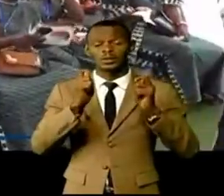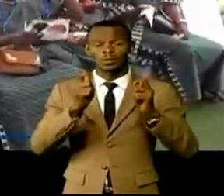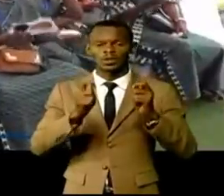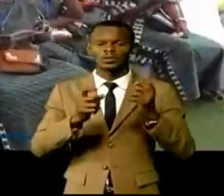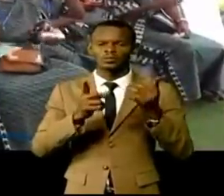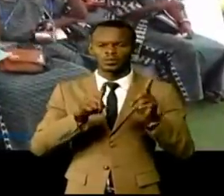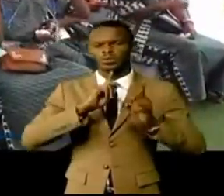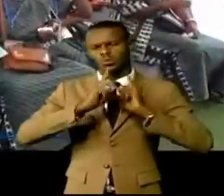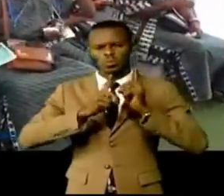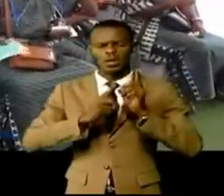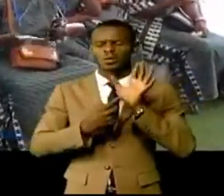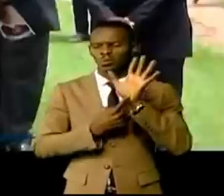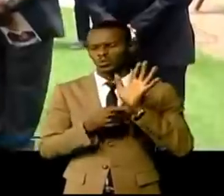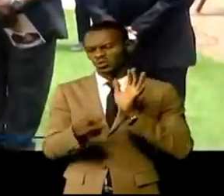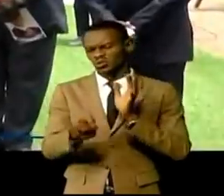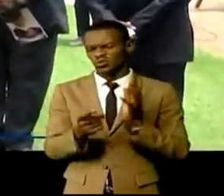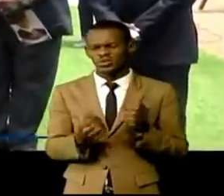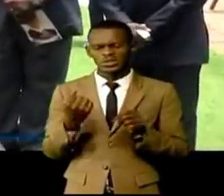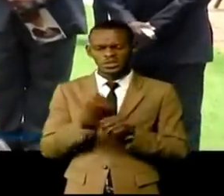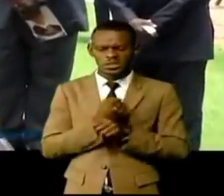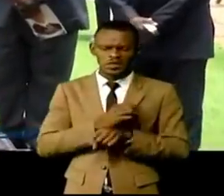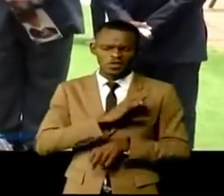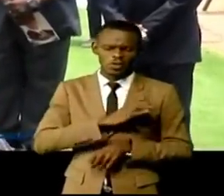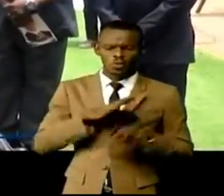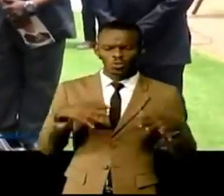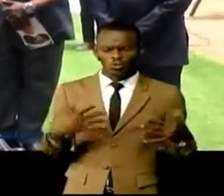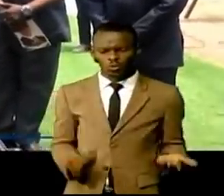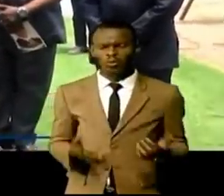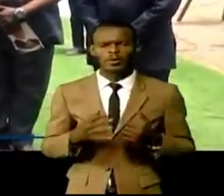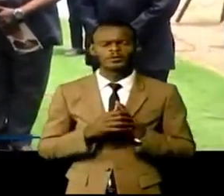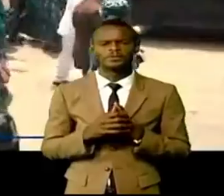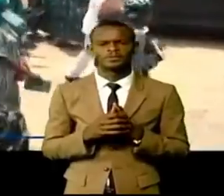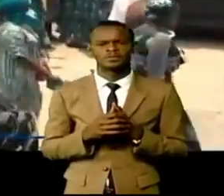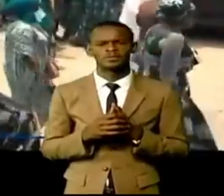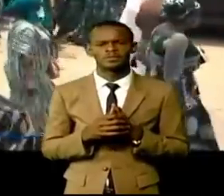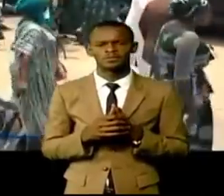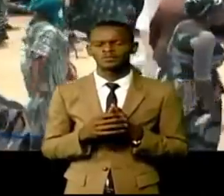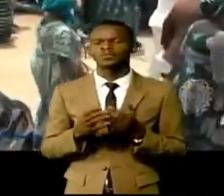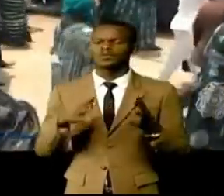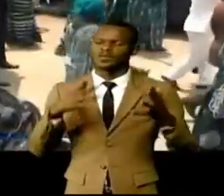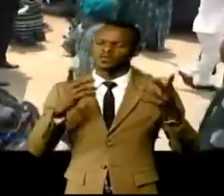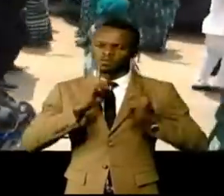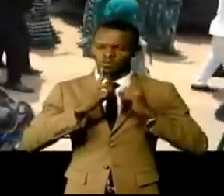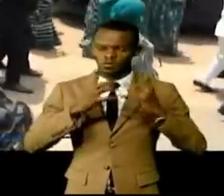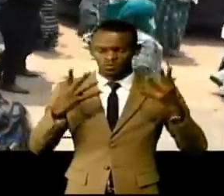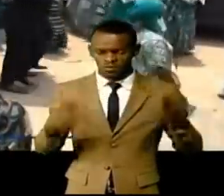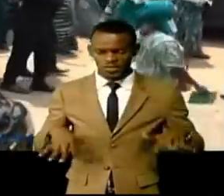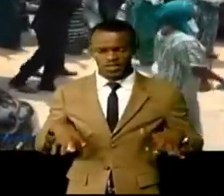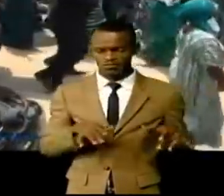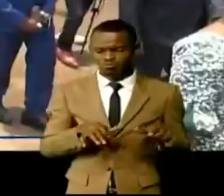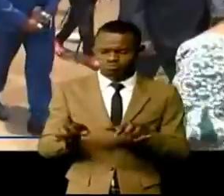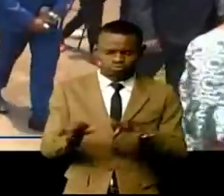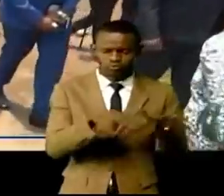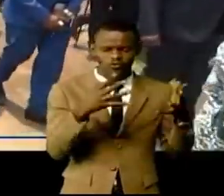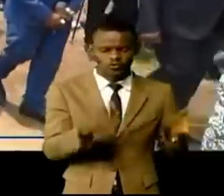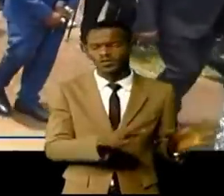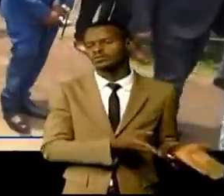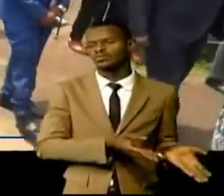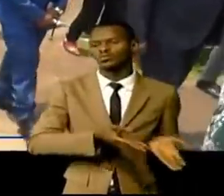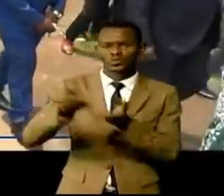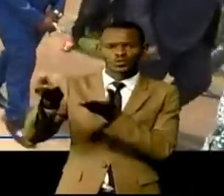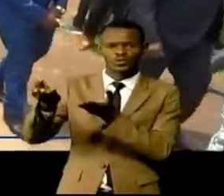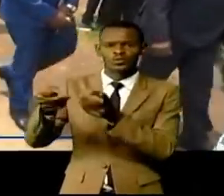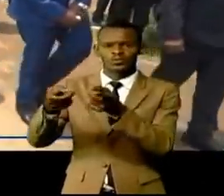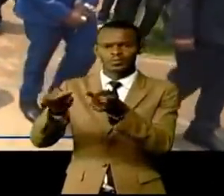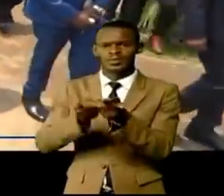son comportement exemplaire dans le plus grande tristesse le corps a été levé pour l'enterrement au cimetière de Mingadi sur la